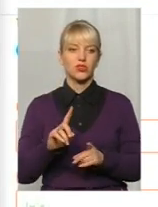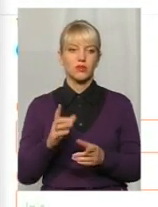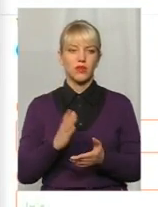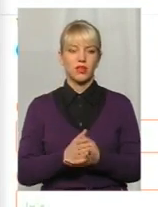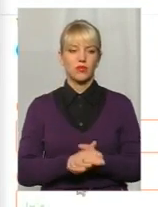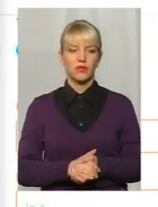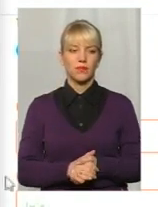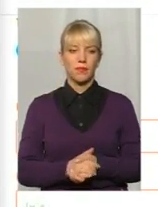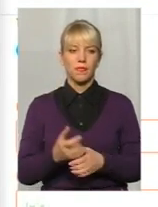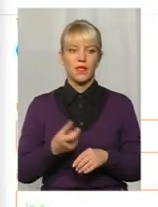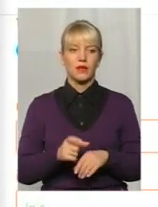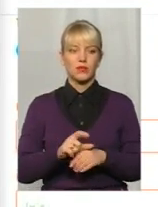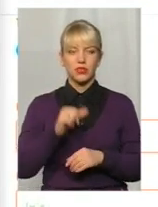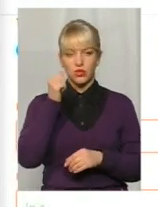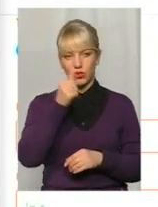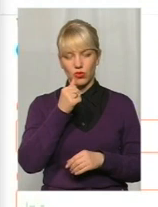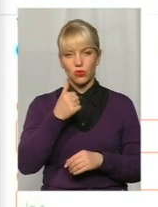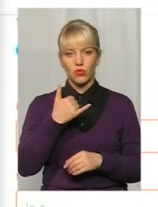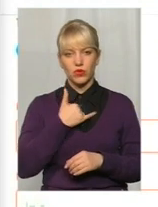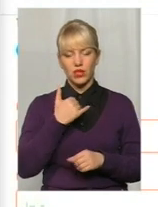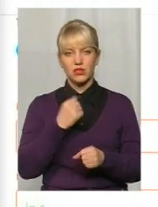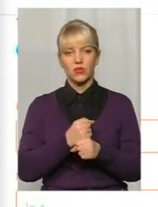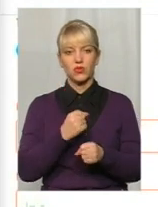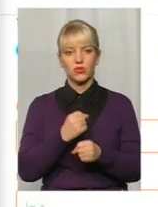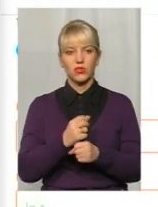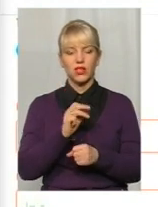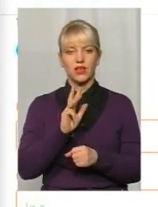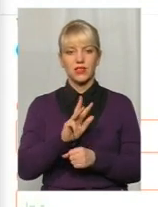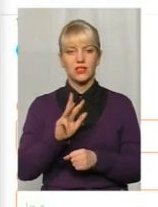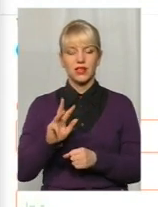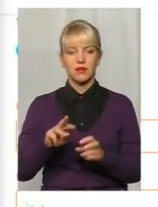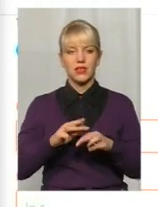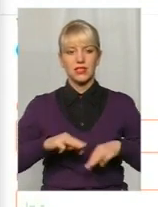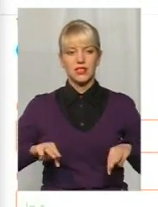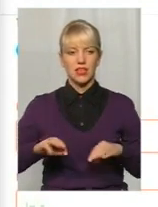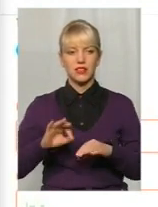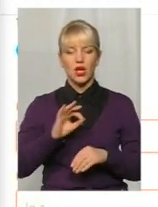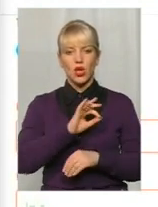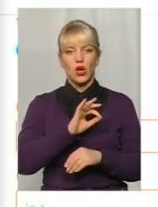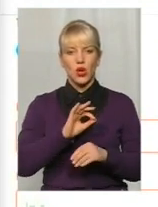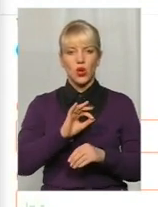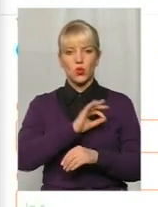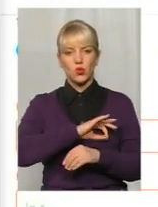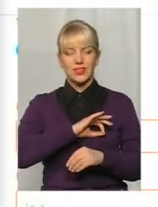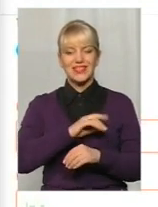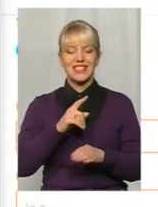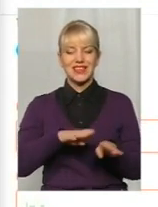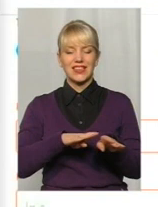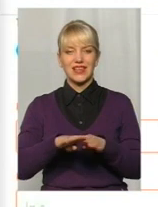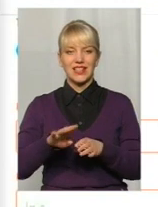Вже більше року в нас функціонує на сайті Міністерства юстиції єдиний реєстр боржників.